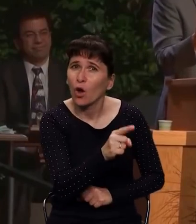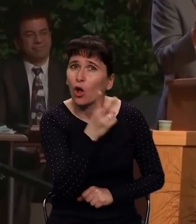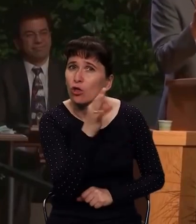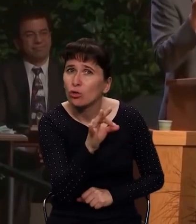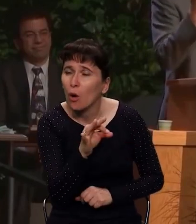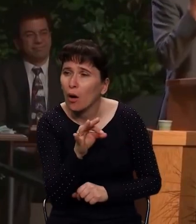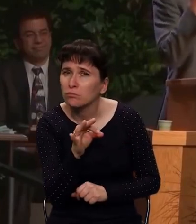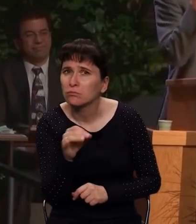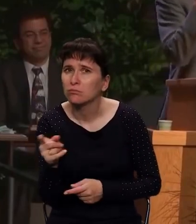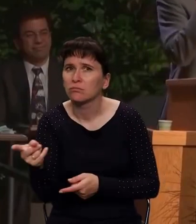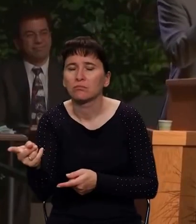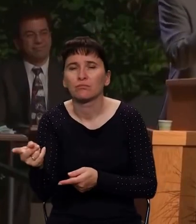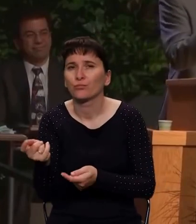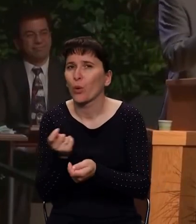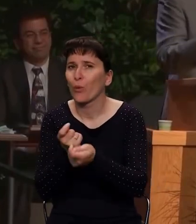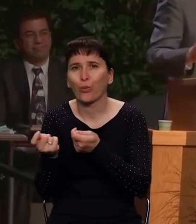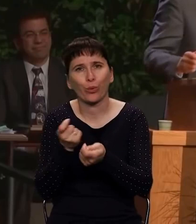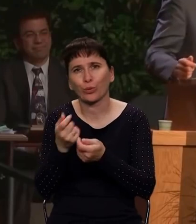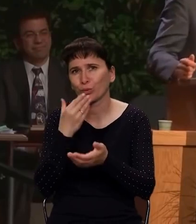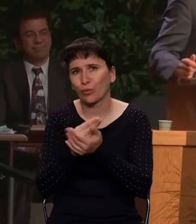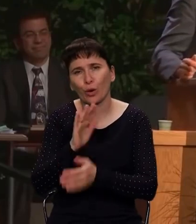и не обуздывал своих детей.